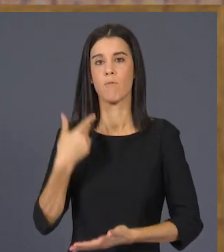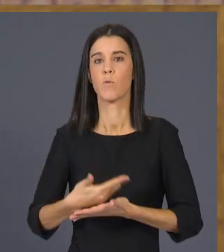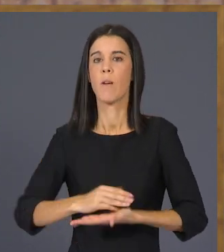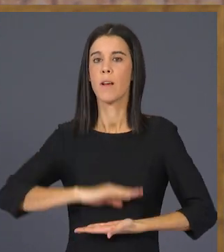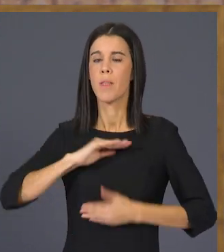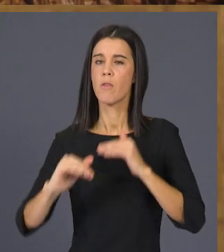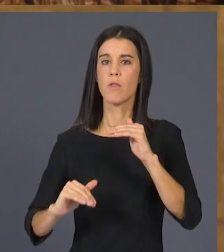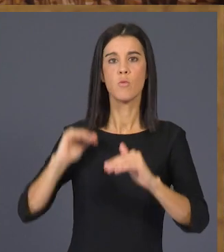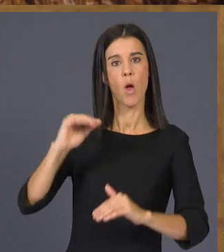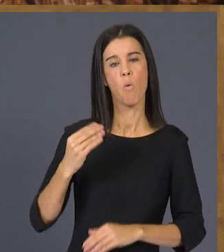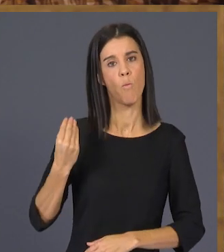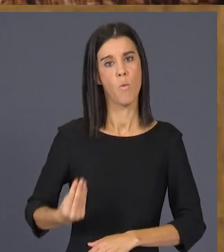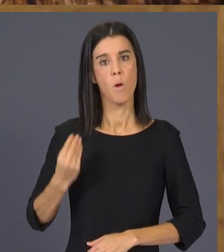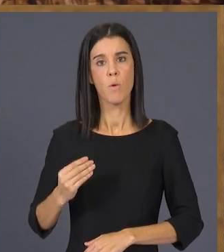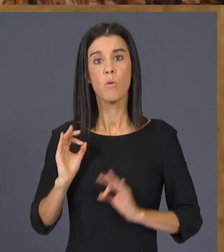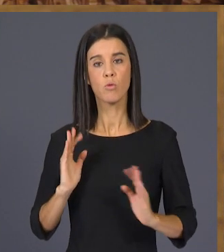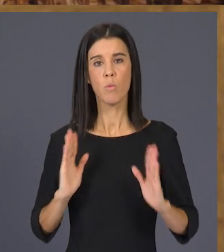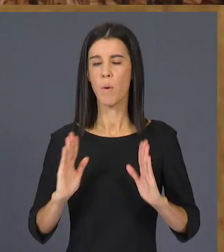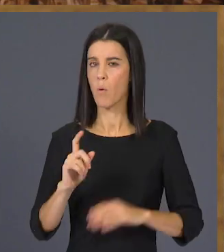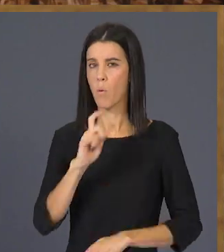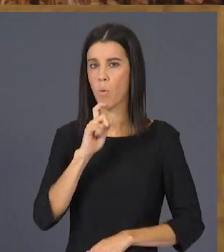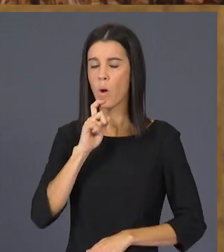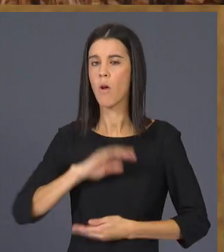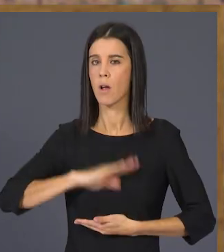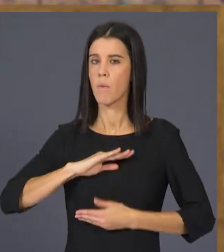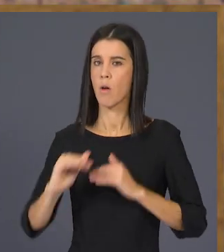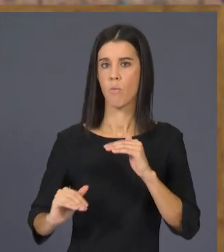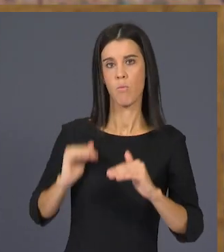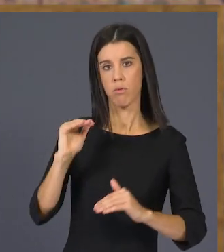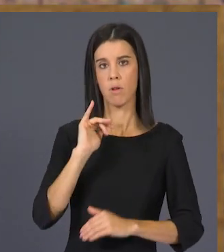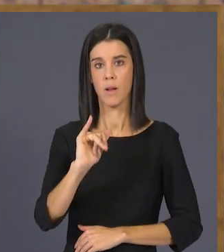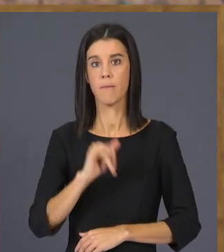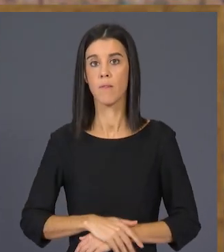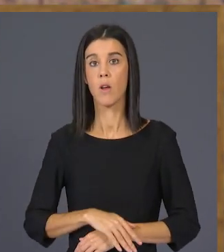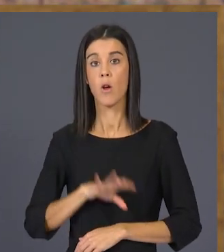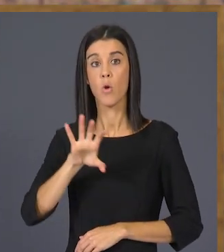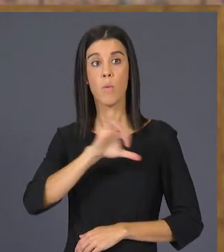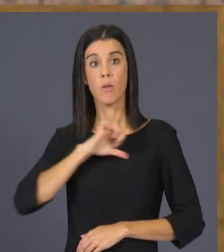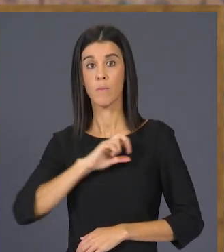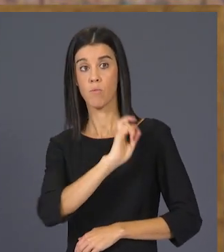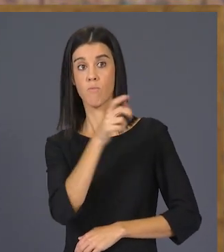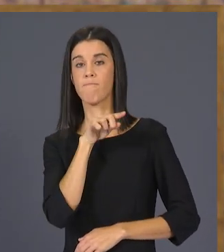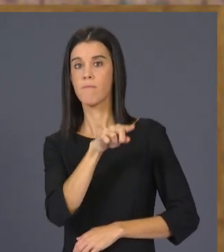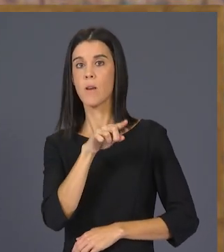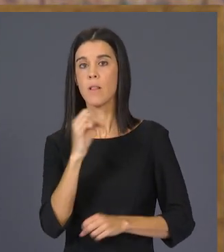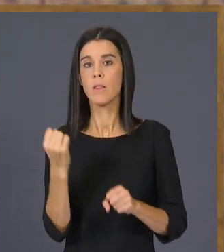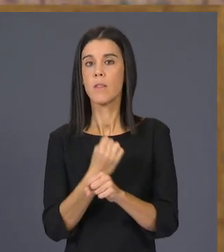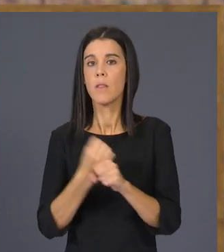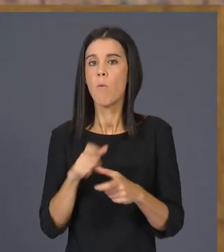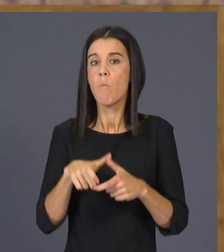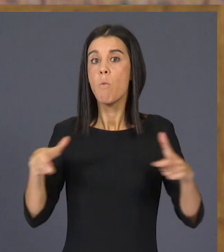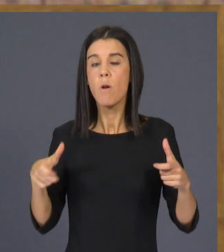admirable en un temps tan complex. En cap altra comunitat ha crescut tant l'ocupació.